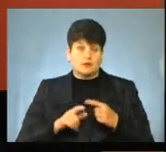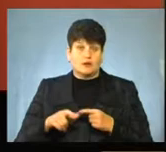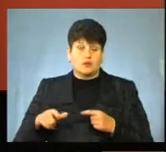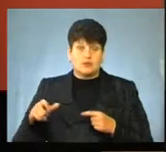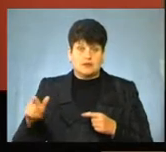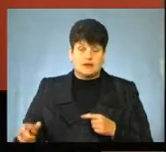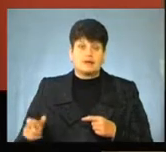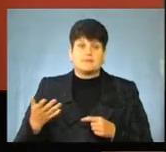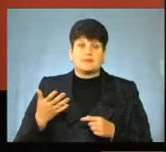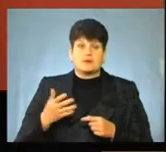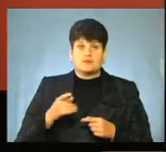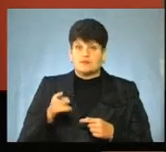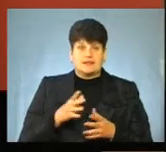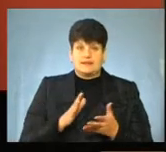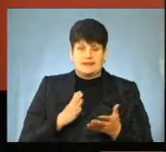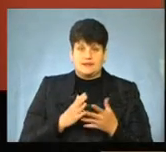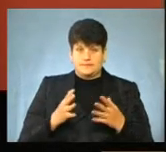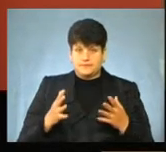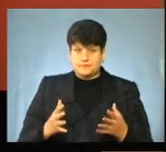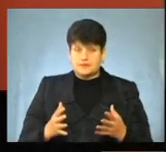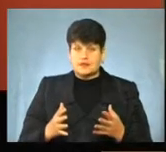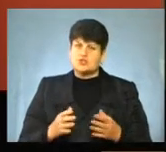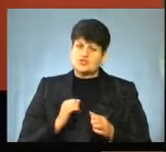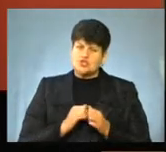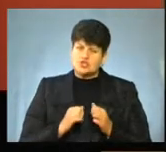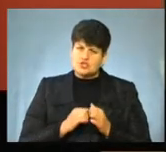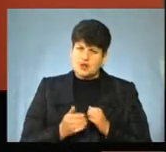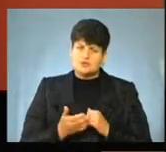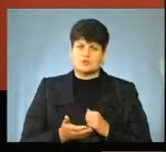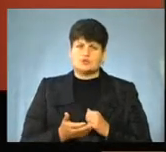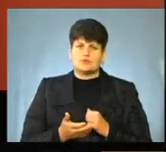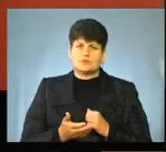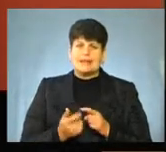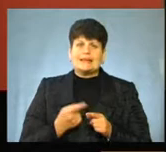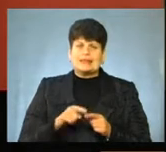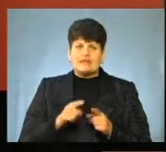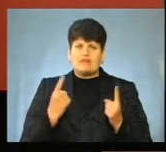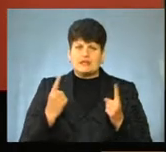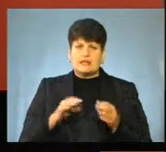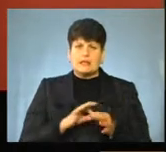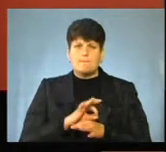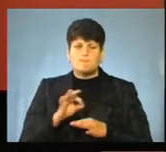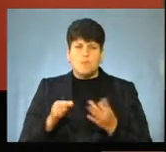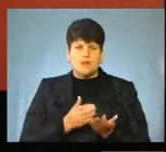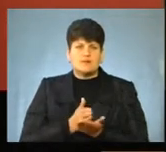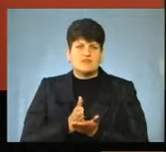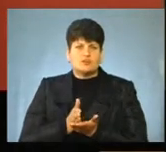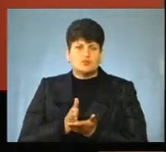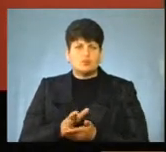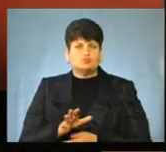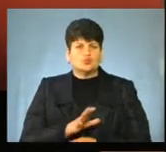тому що Івановська громада не є великою. Пане Олександрі, чи часто такі великі проекти інфраструктурні